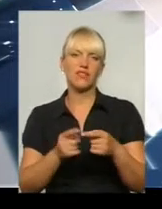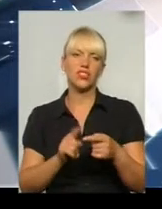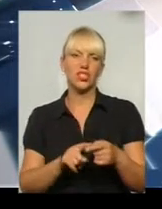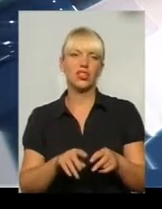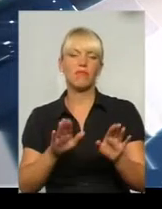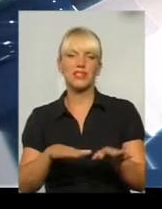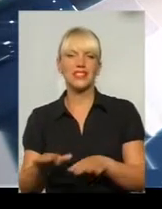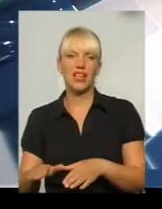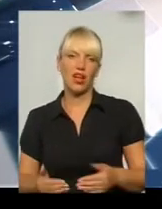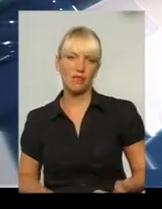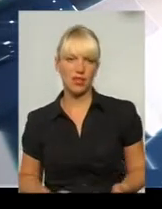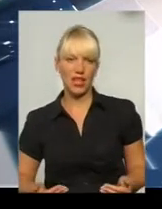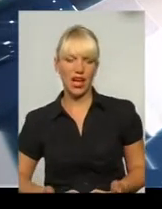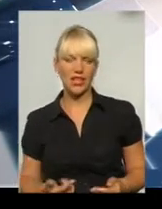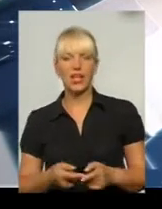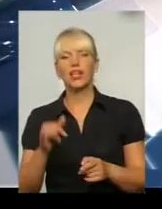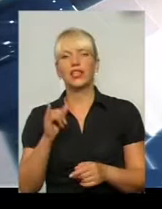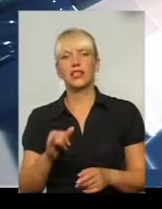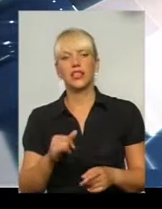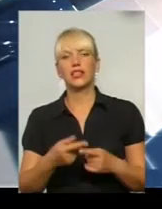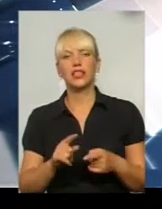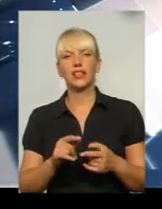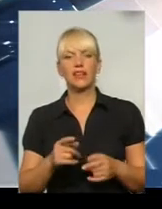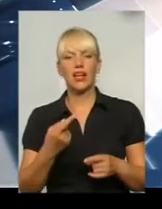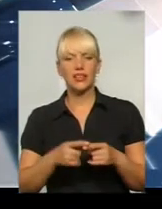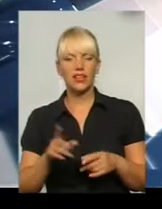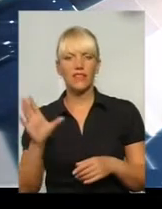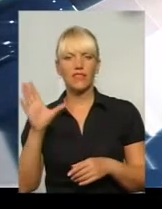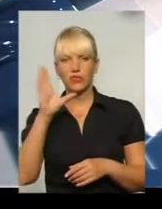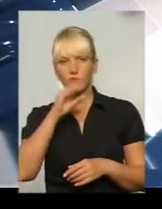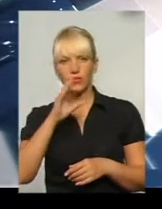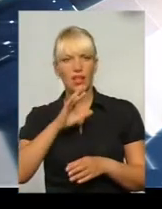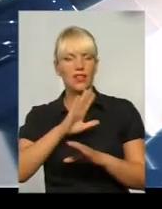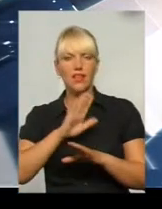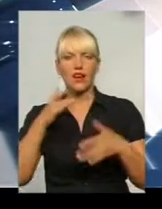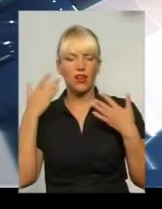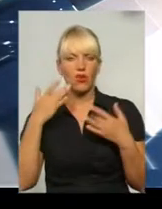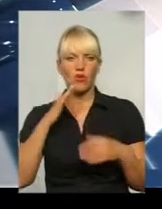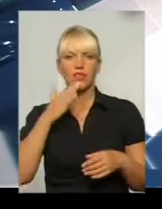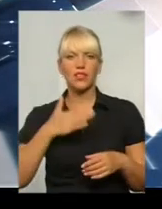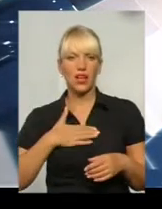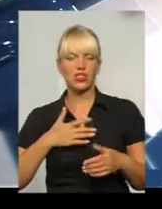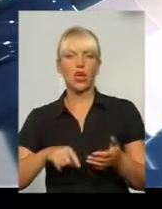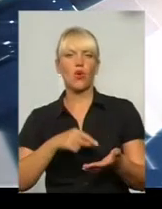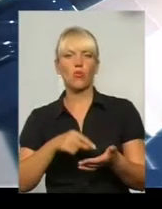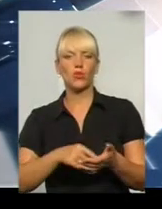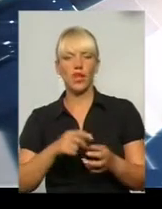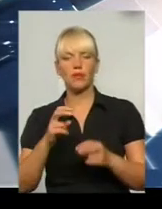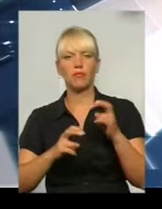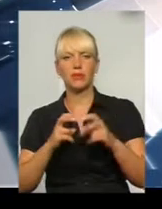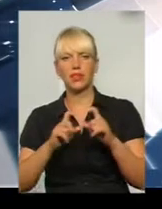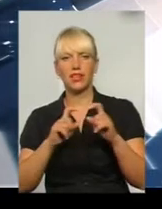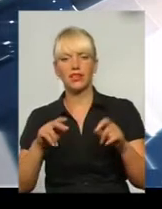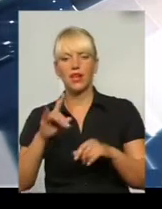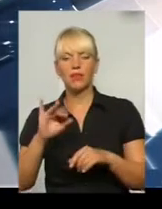обитання. Естественно, давалося це все нелегко. Для нашим комунальним предприятиям при Городському Союзі